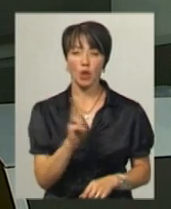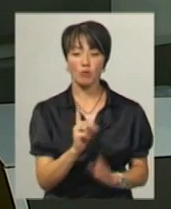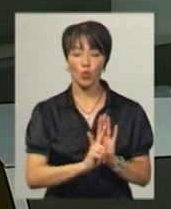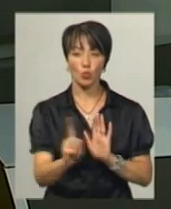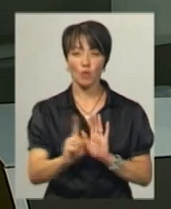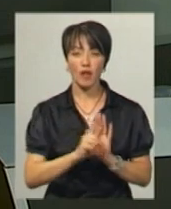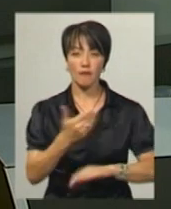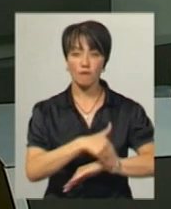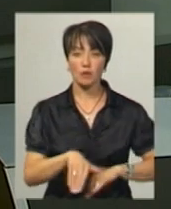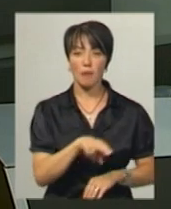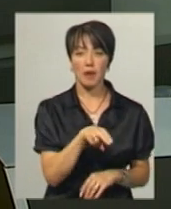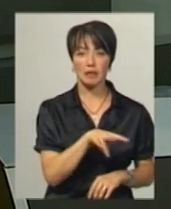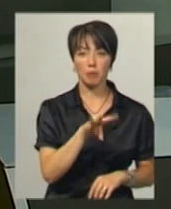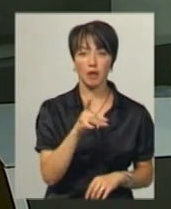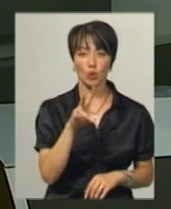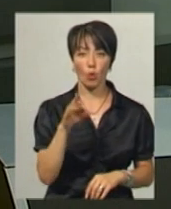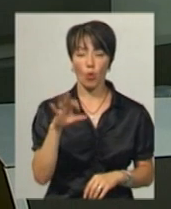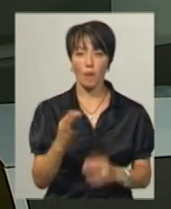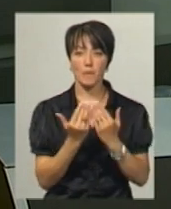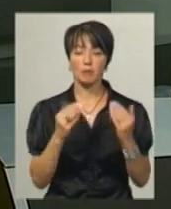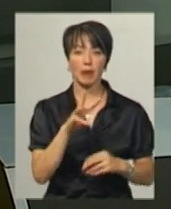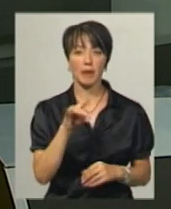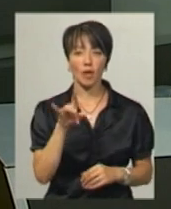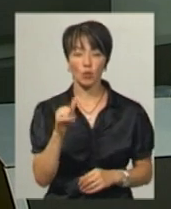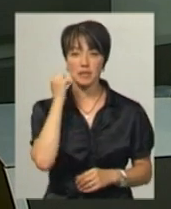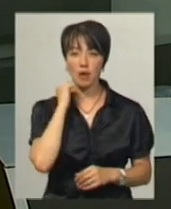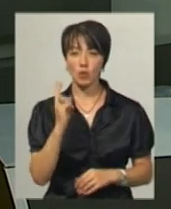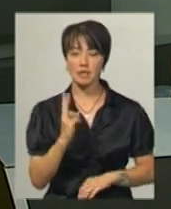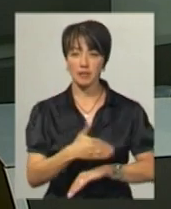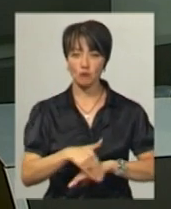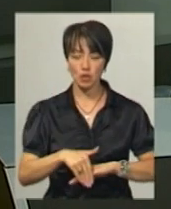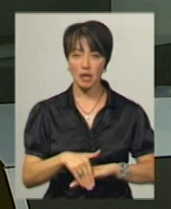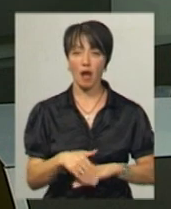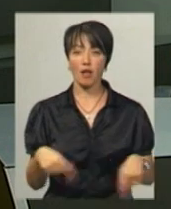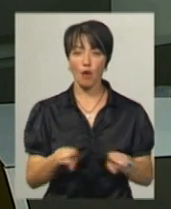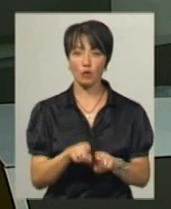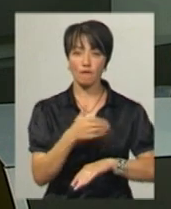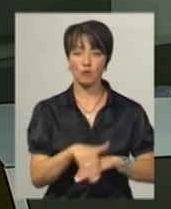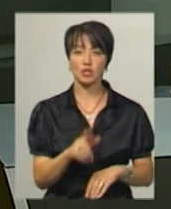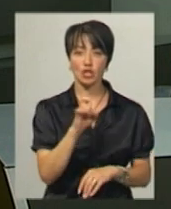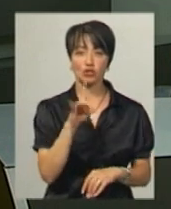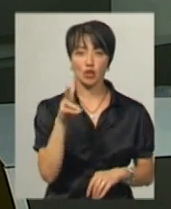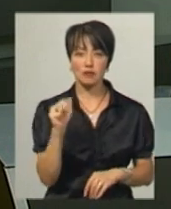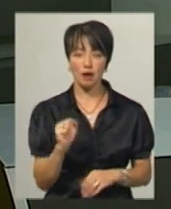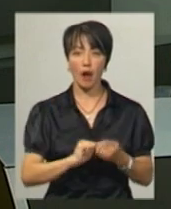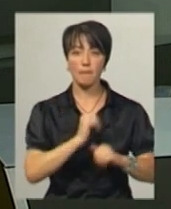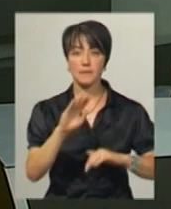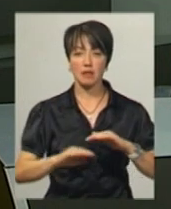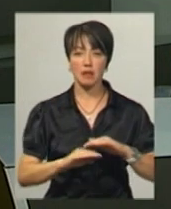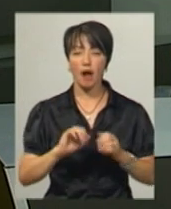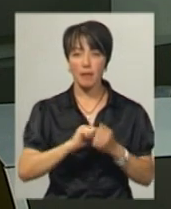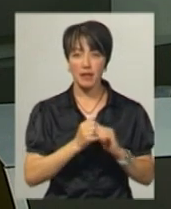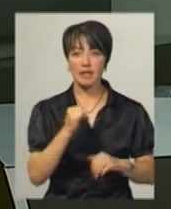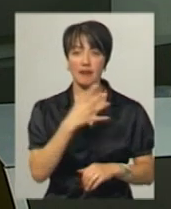курсуватимуть вулицею Панаса Мирного, Проспектом Миру, Старокостянтинівським шосе, а також вулицями Зрічанська, Кам'янецька та